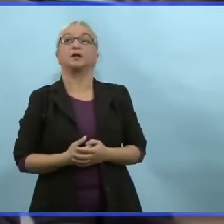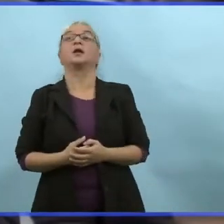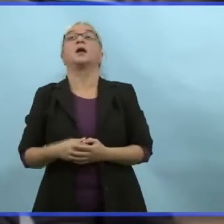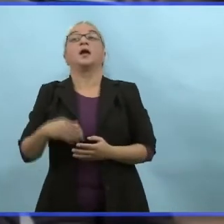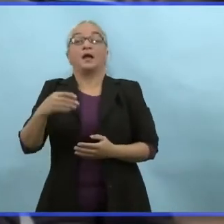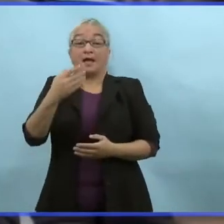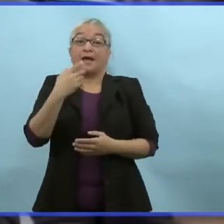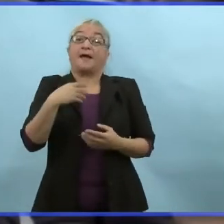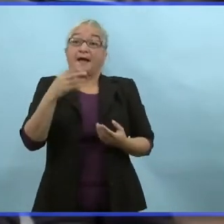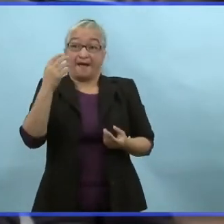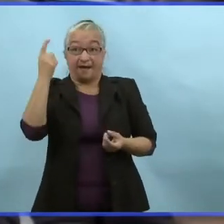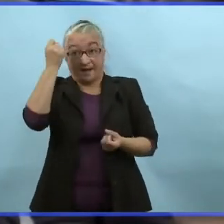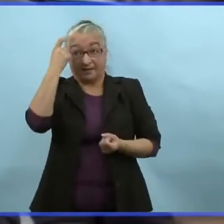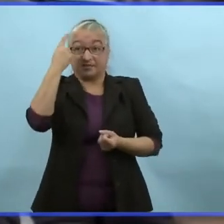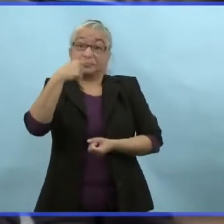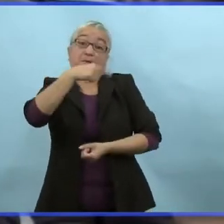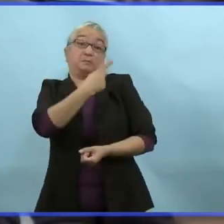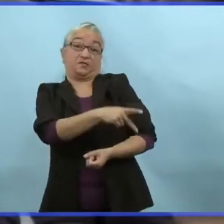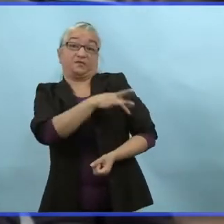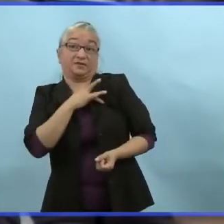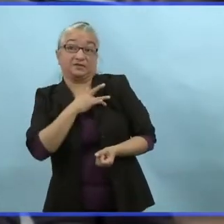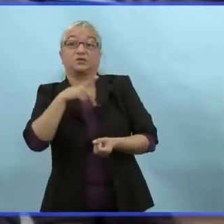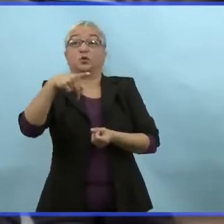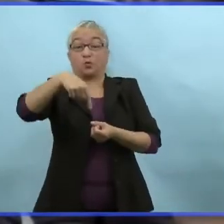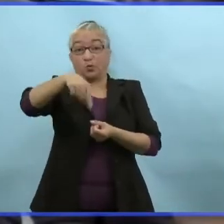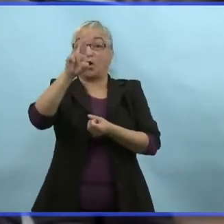Comme vous le savez, le code QR provincial